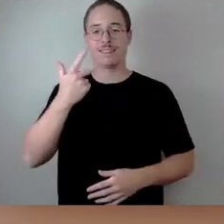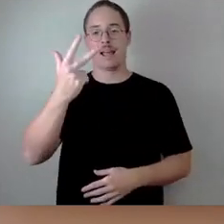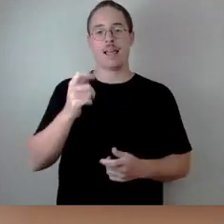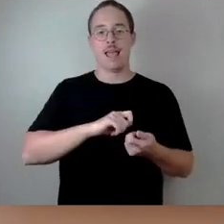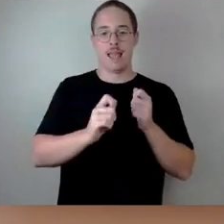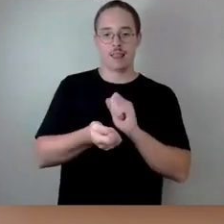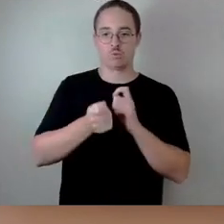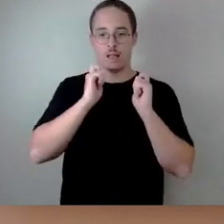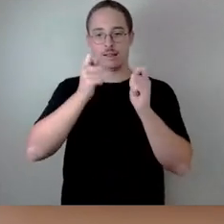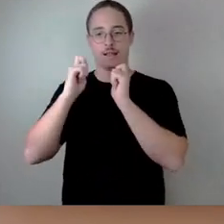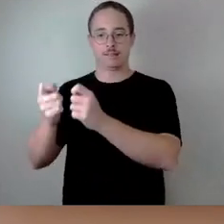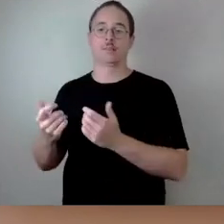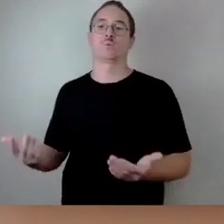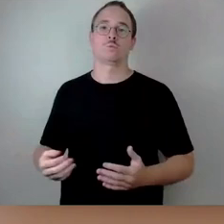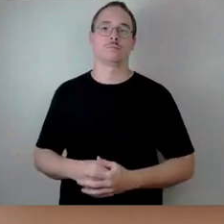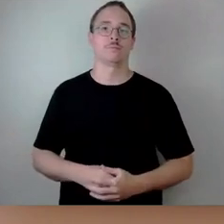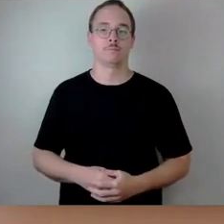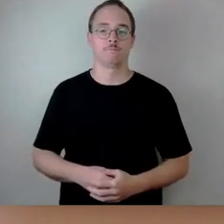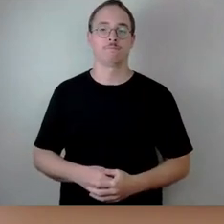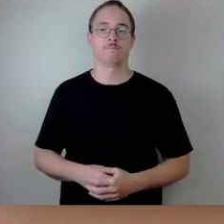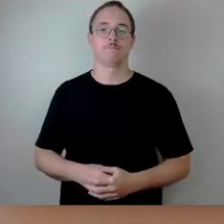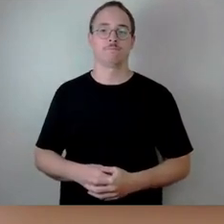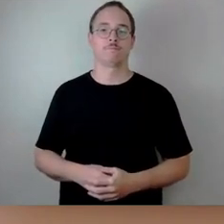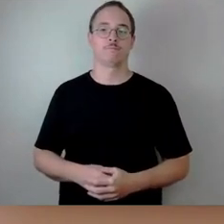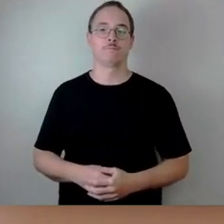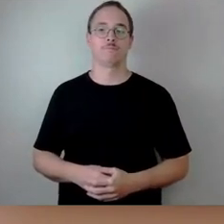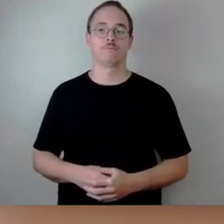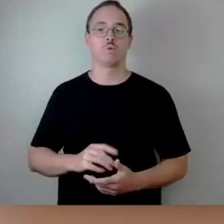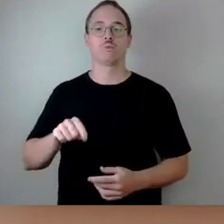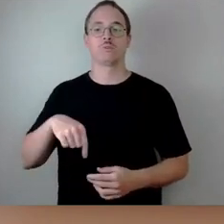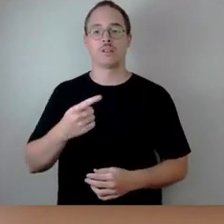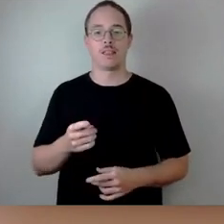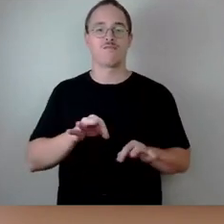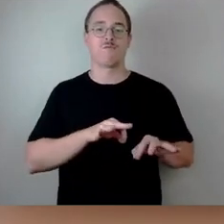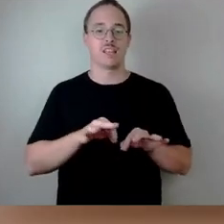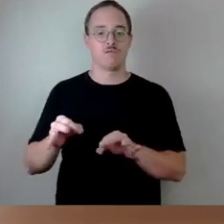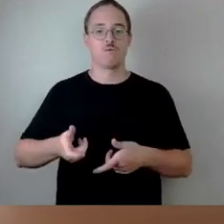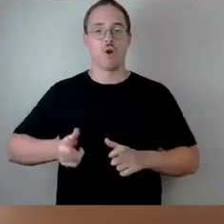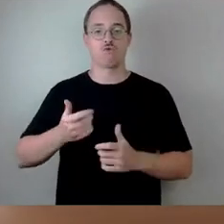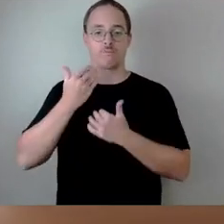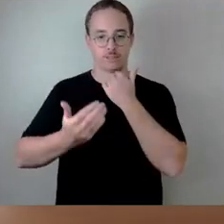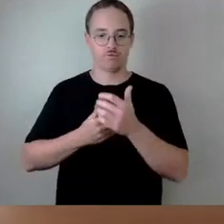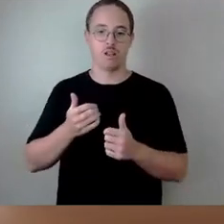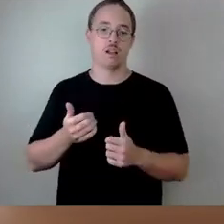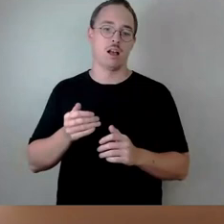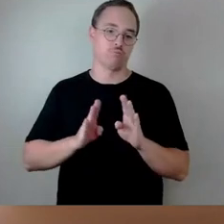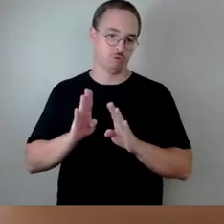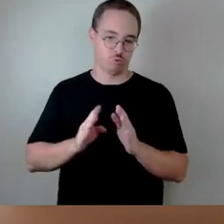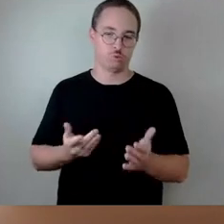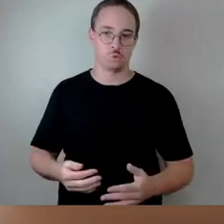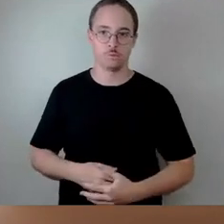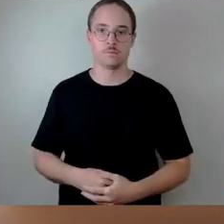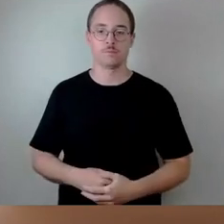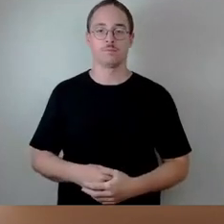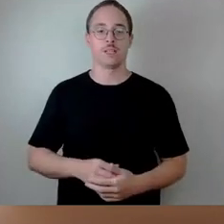die zunächst abzustimmen sind und dann kommen wir über den federführenden Ausschussbericht zur Abstimmung. Wir haben zunächst, das das mal in der Chronologie